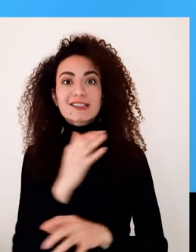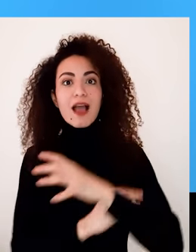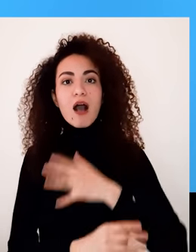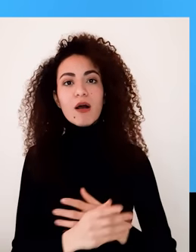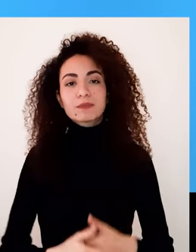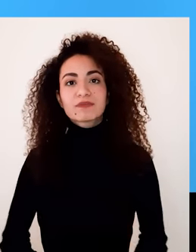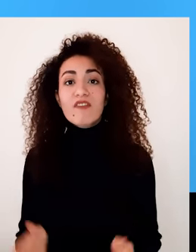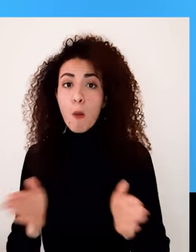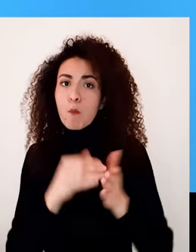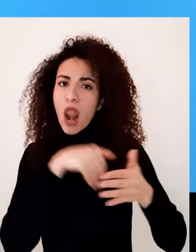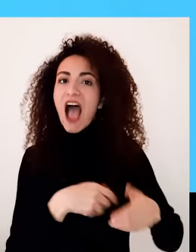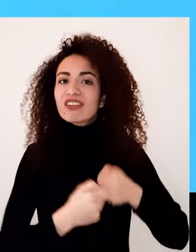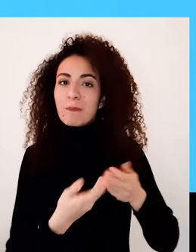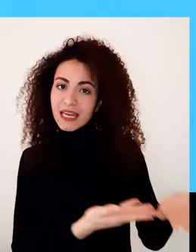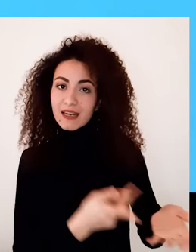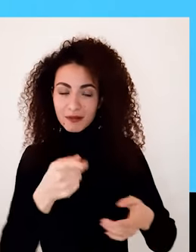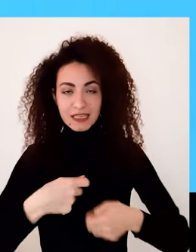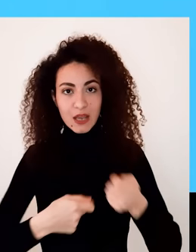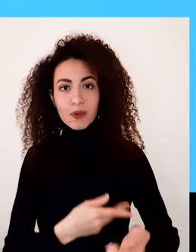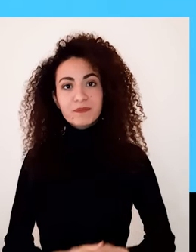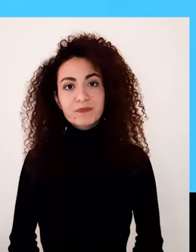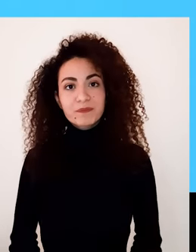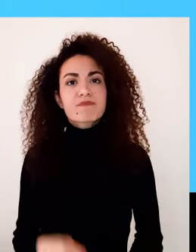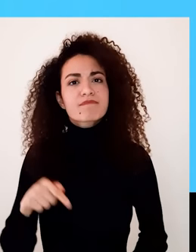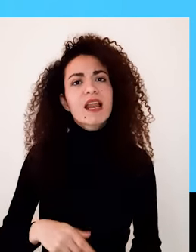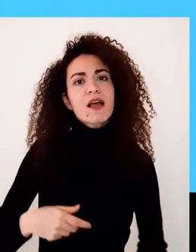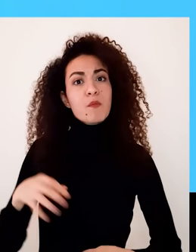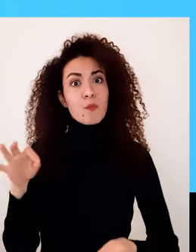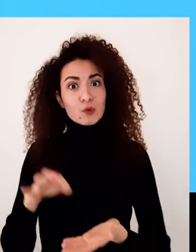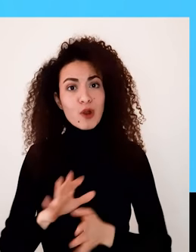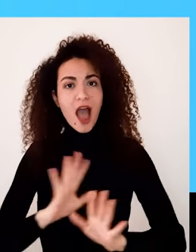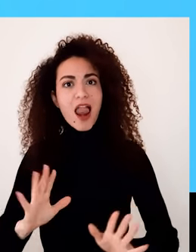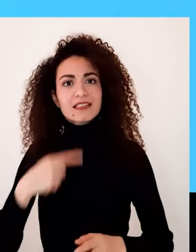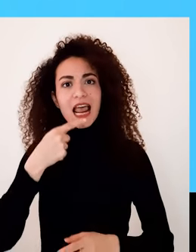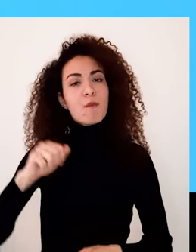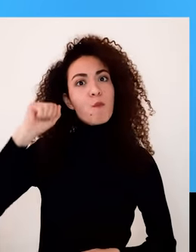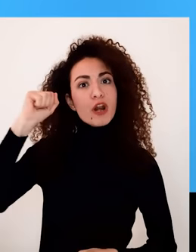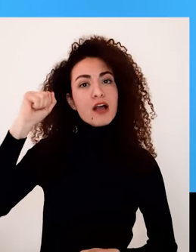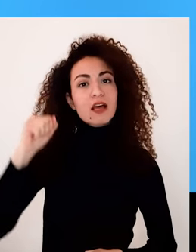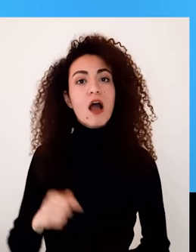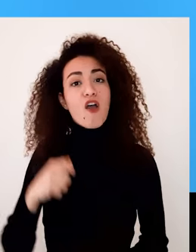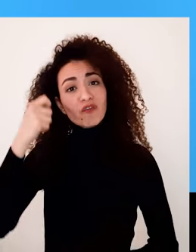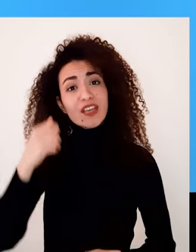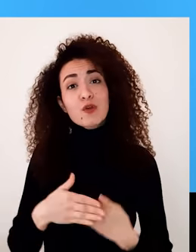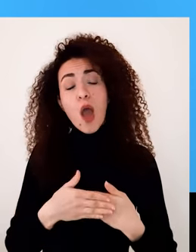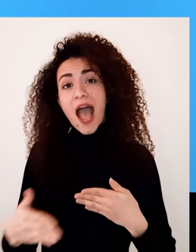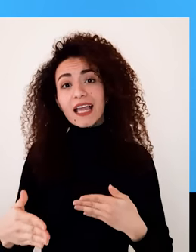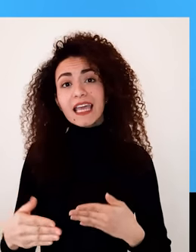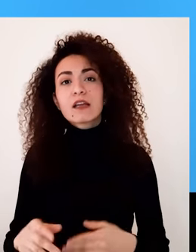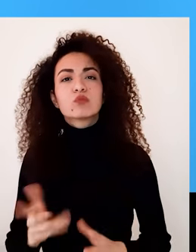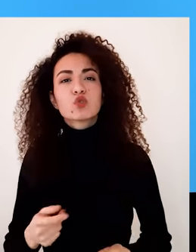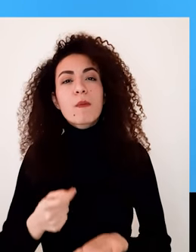بالملحق لإكمال هدى التمرين بهالطريقة ميكون أكملنا مشوار المناصرة الذاتية والمناصرة بهدف أحداث التغيير